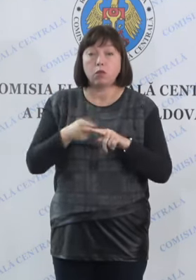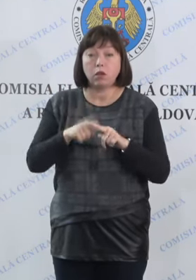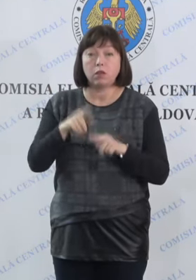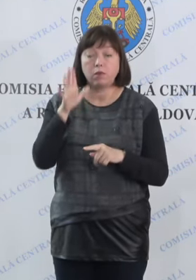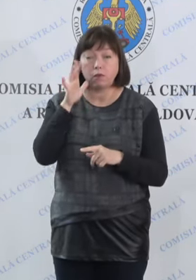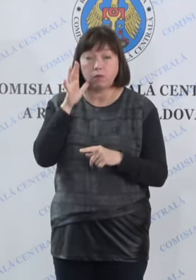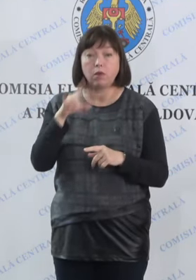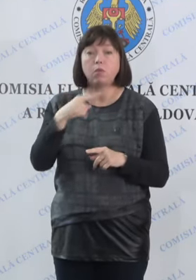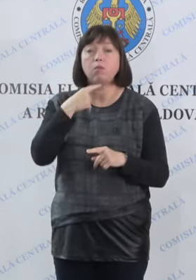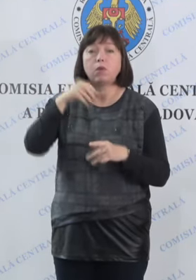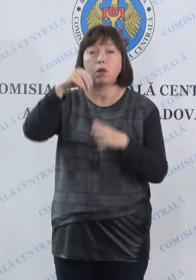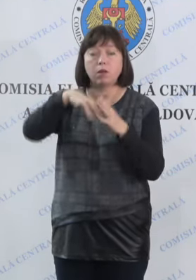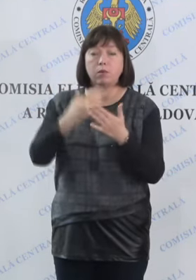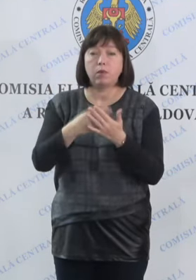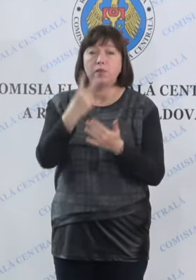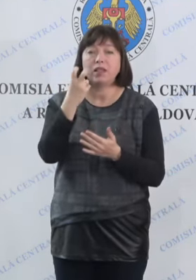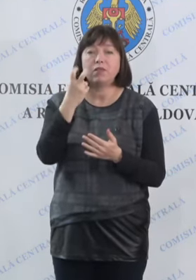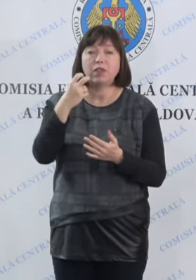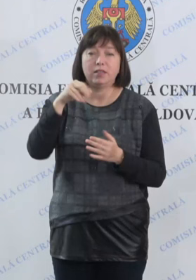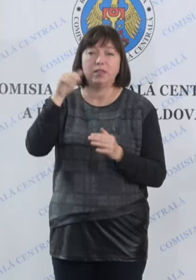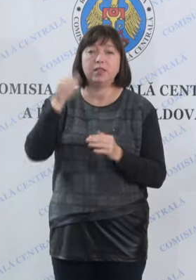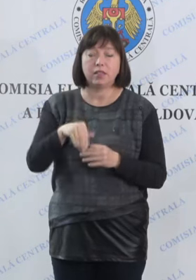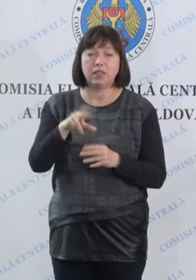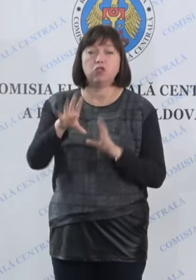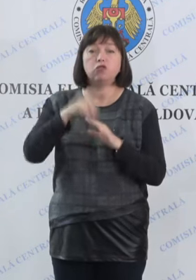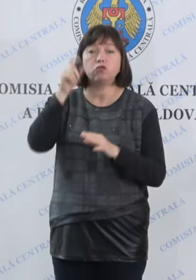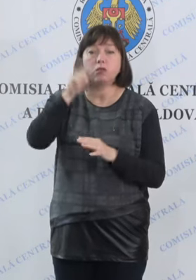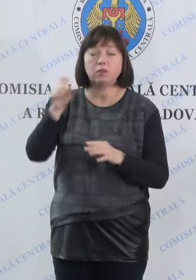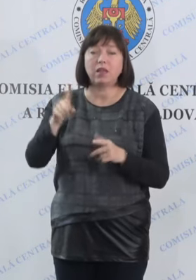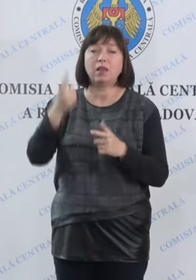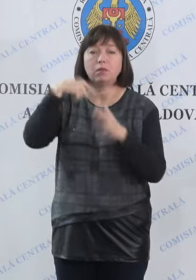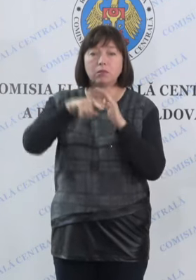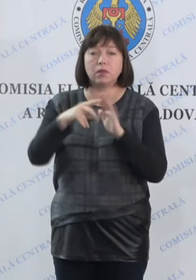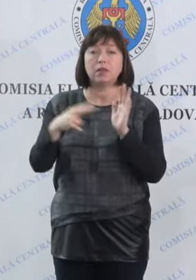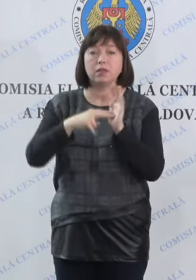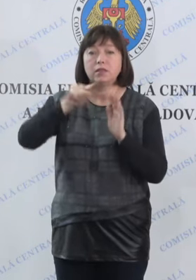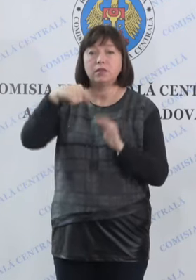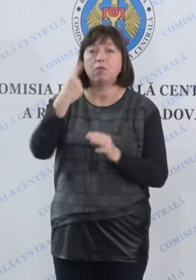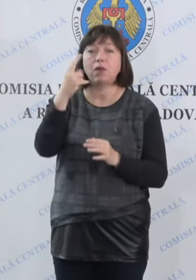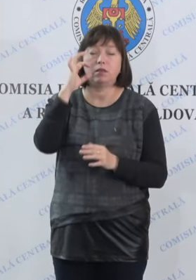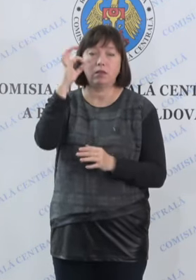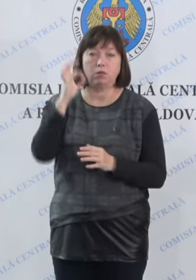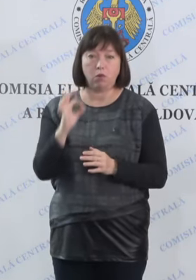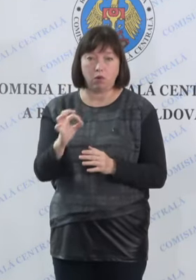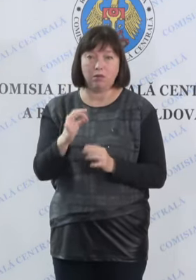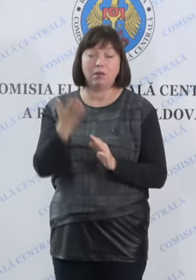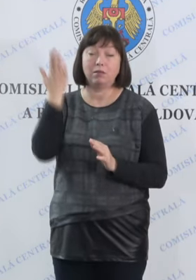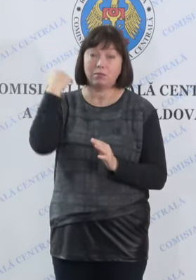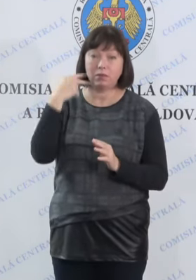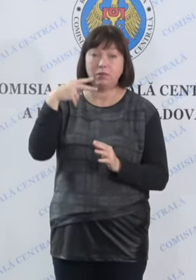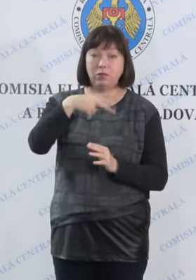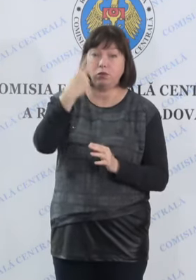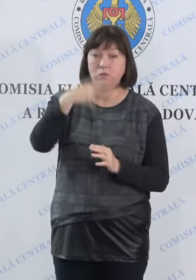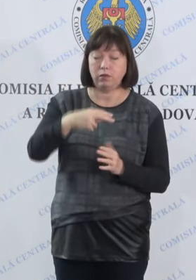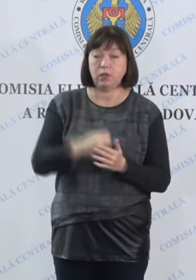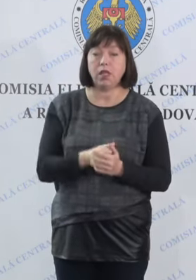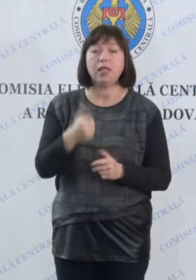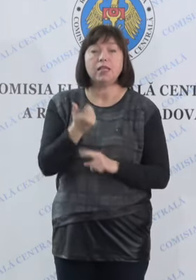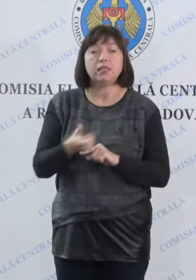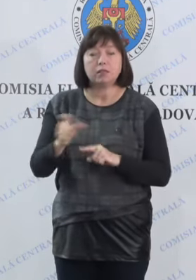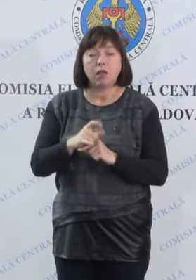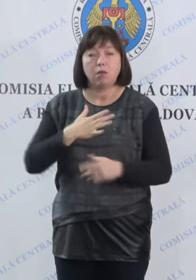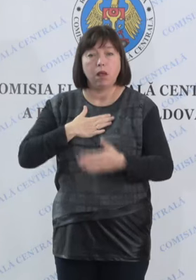au votat circa 200.000 de alegători, s-au 7,1%. Cea mai activă